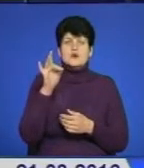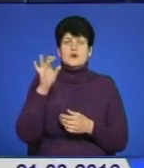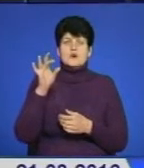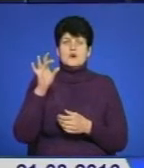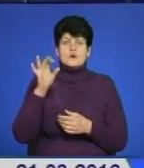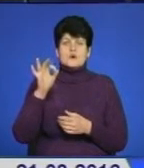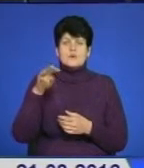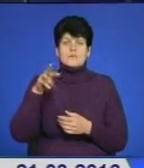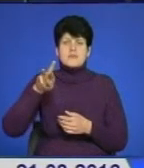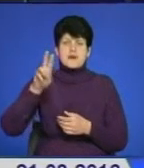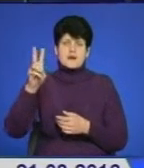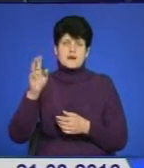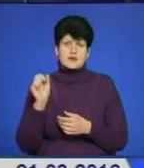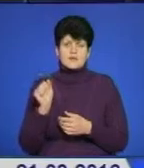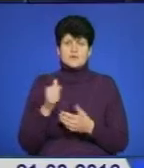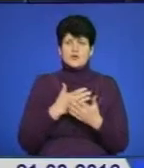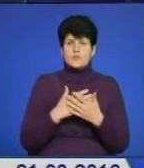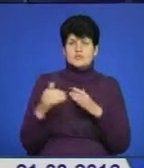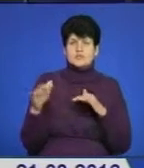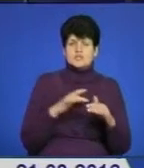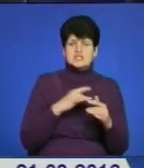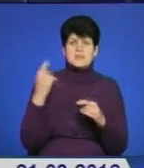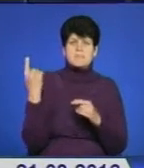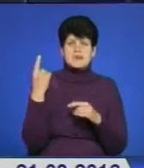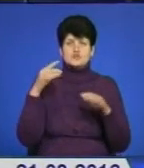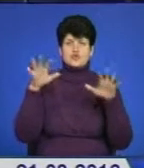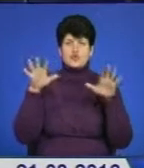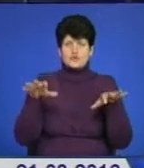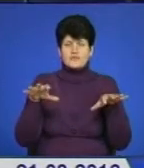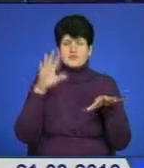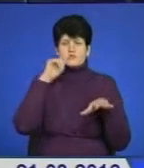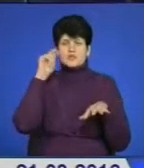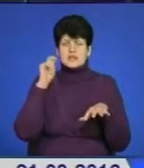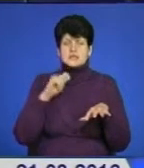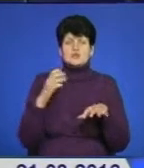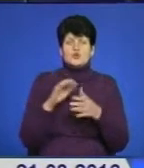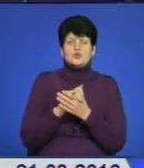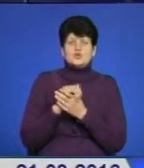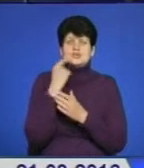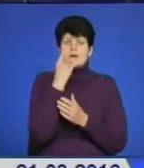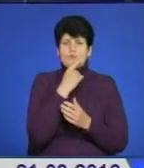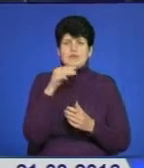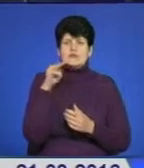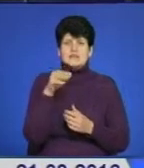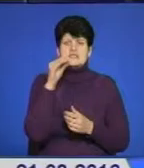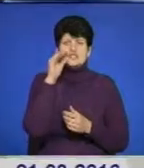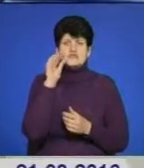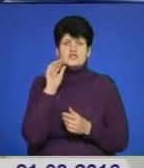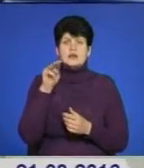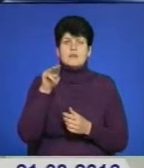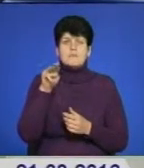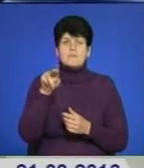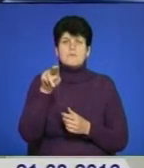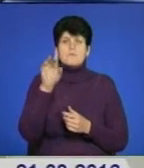українського літературознавця, громадського діяча, першого голови Всеукраїнського товариства мови ім. Тараса Шевченка «Просвіта».